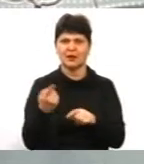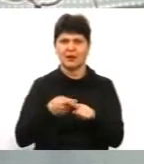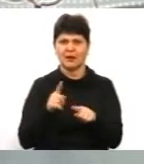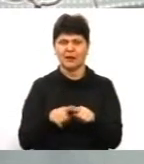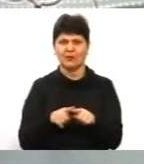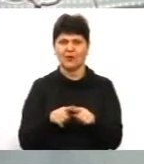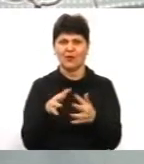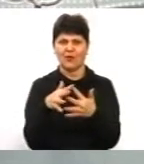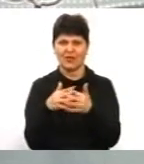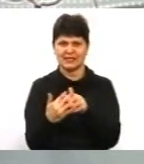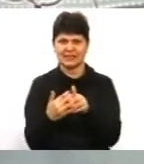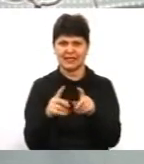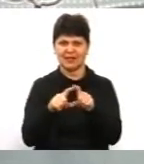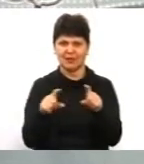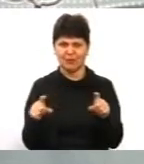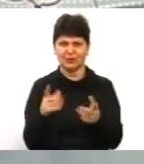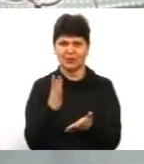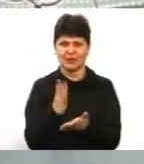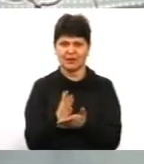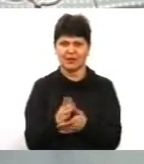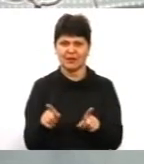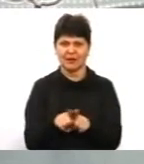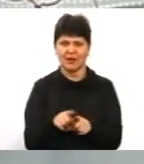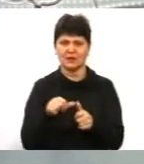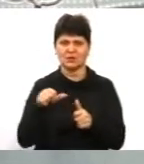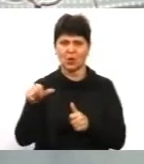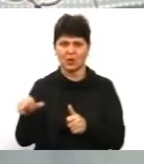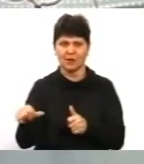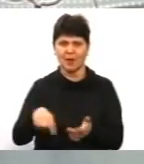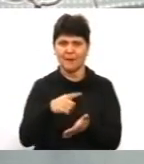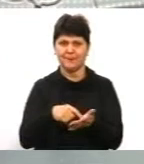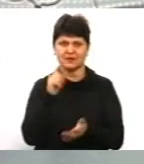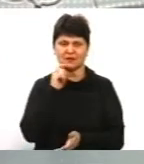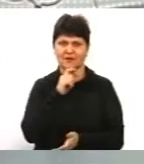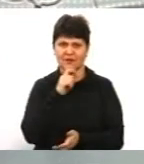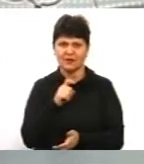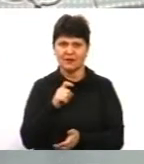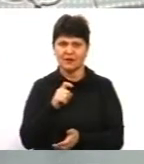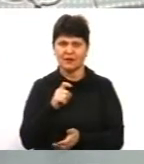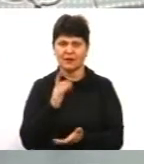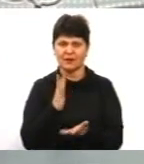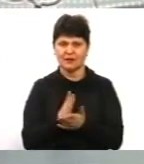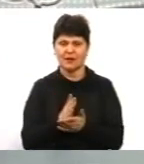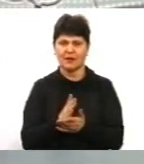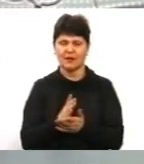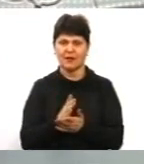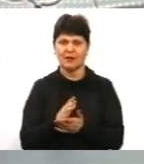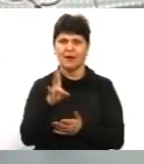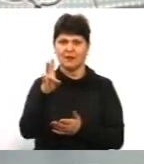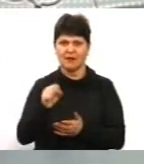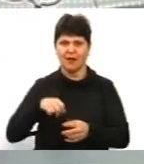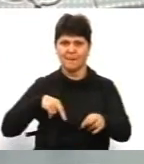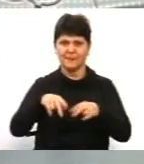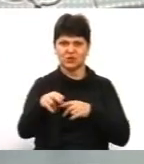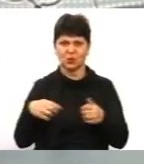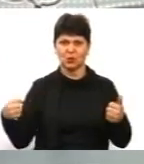населених пунктах, де є така у нас, зокрема це в місті Вінниці переважає все-таки наїзна пішохода. Перевищення швидкості